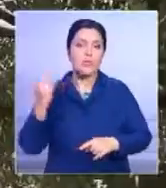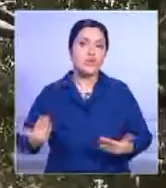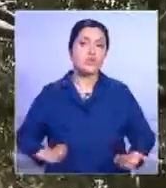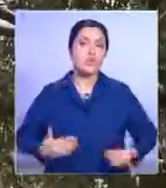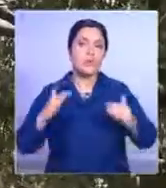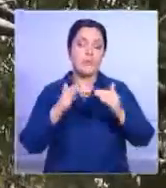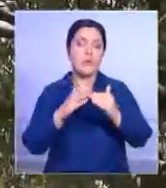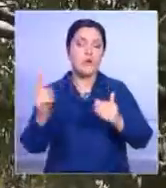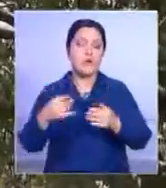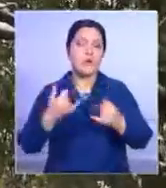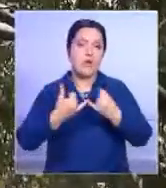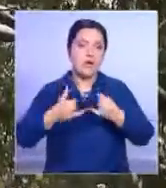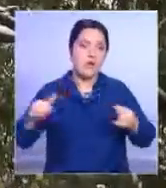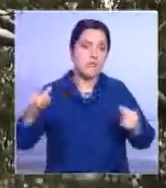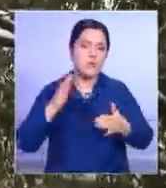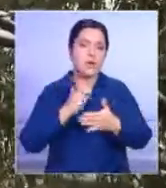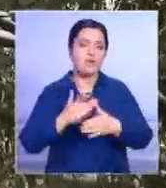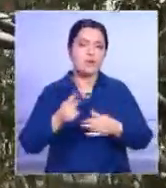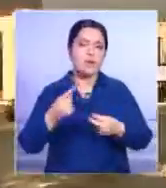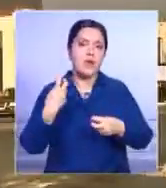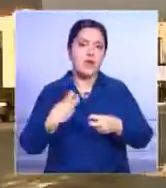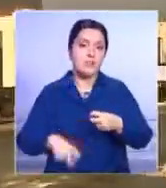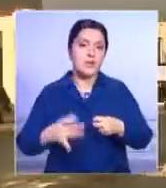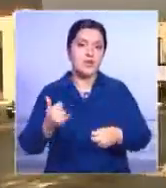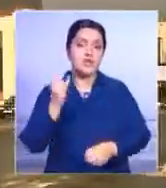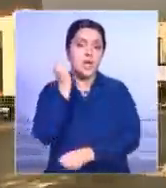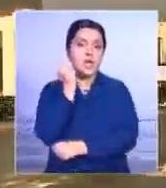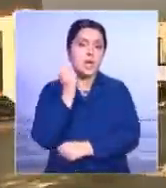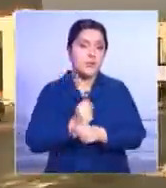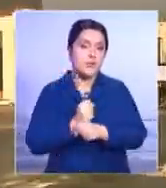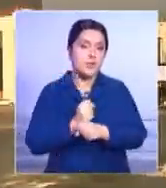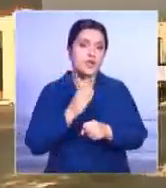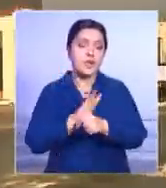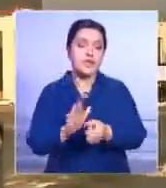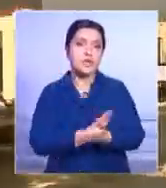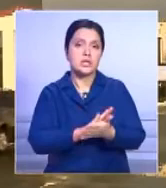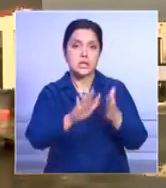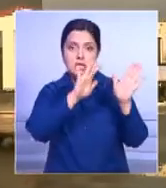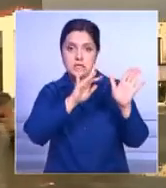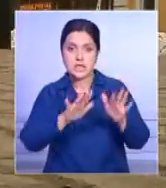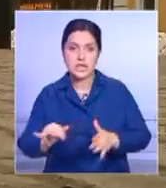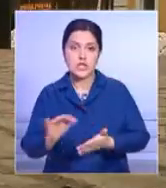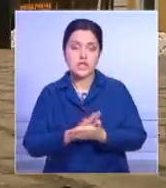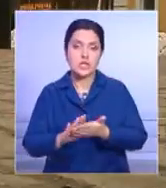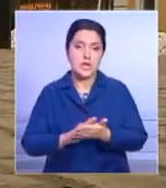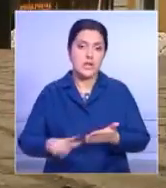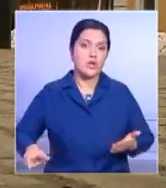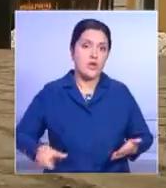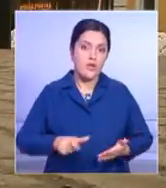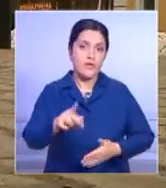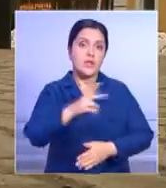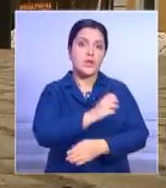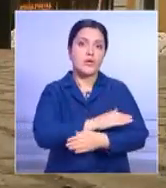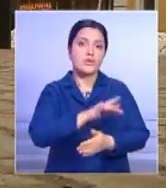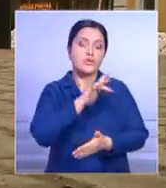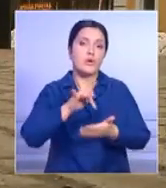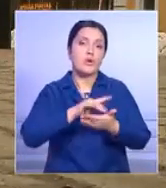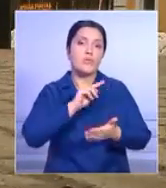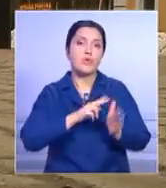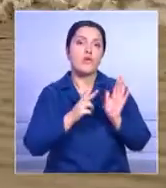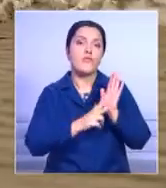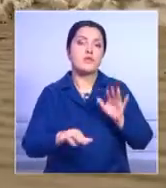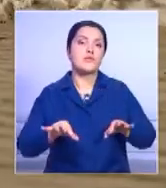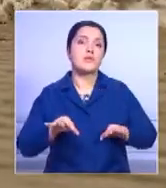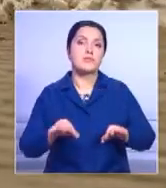Ряд жилых домов оказался обесточен. Сейчас дорожные рабочие вывозят снег и чистят тротуары. Всего на улицах города